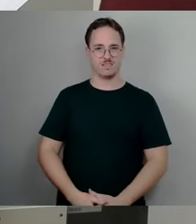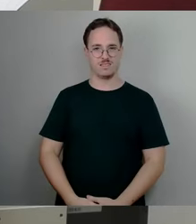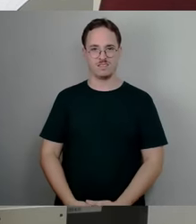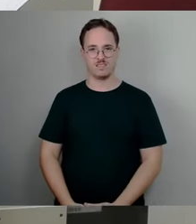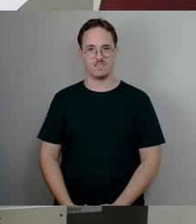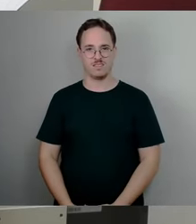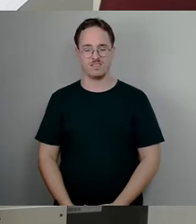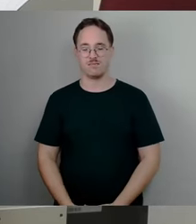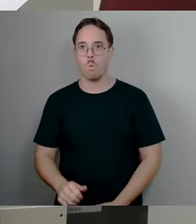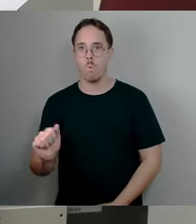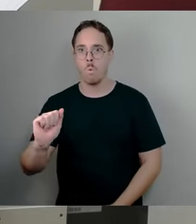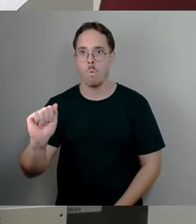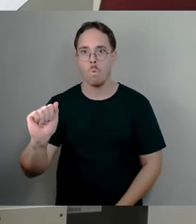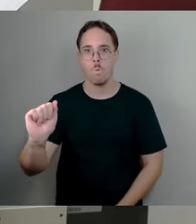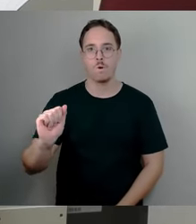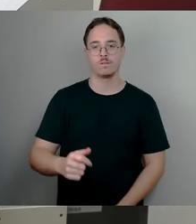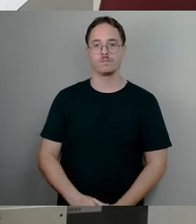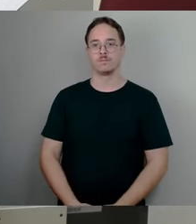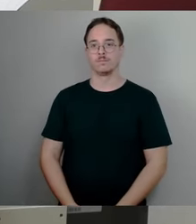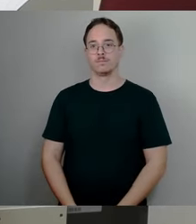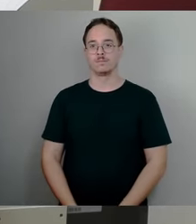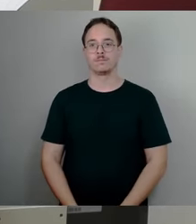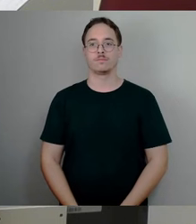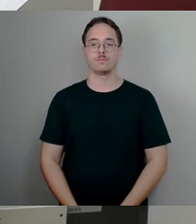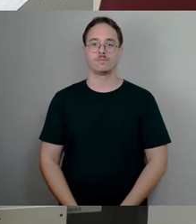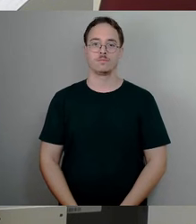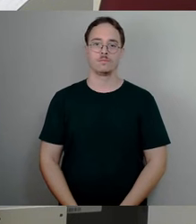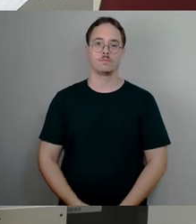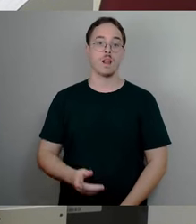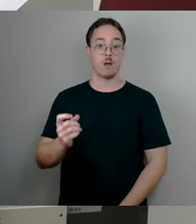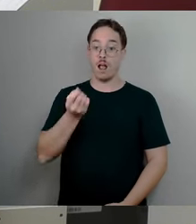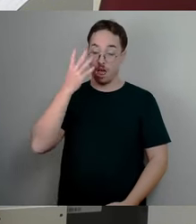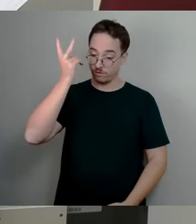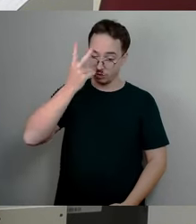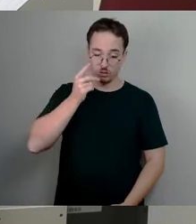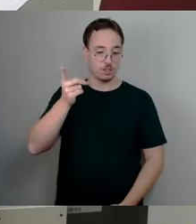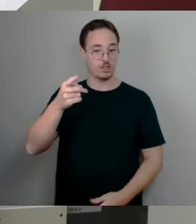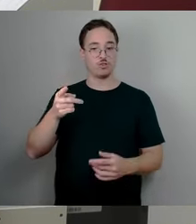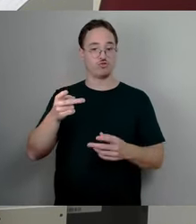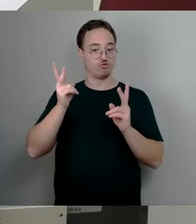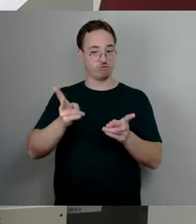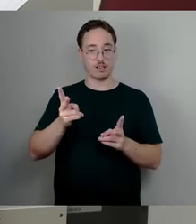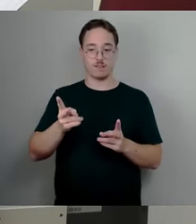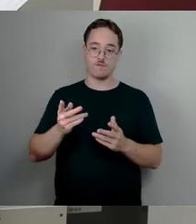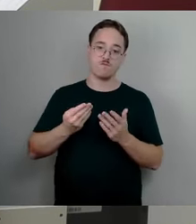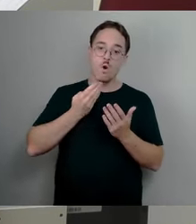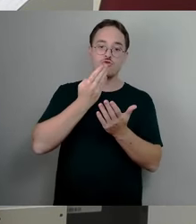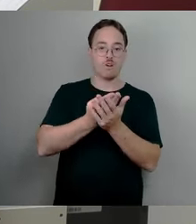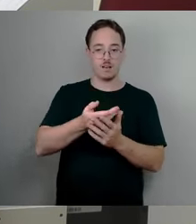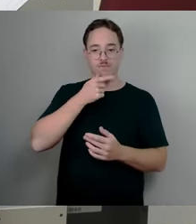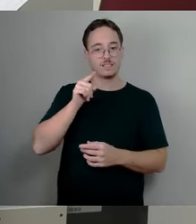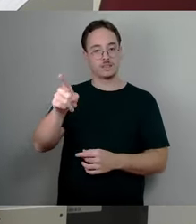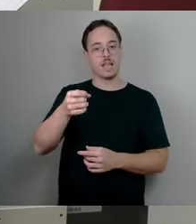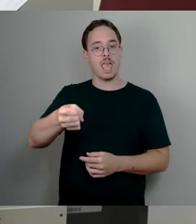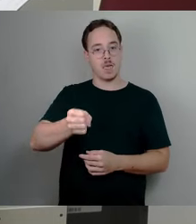ein gewisses Verständnis dafür, dass die Stadt jetzt diese Hebesätze macht, dass sie auch das so vorschlägt, wie es der Stadtrat beschlossen hat, mit dieser